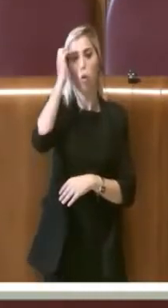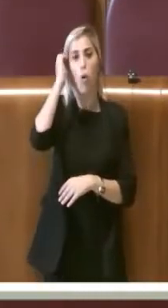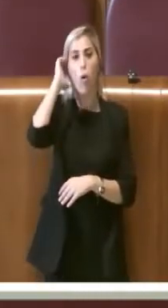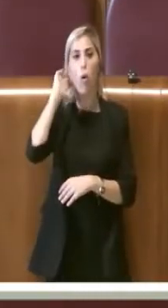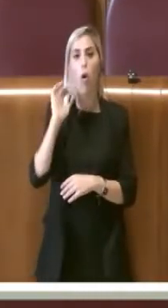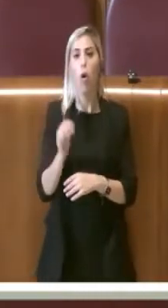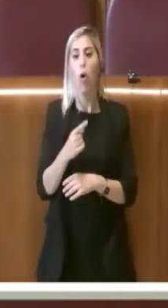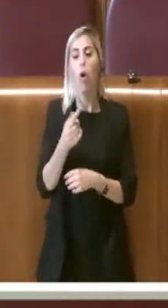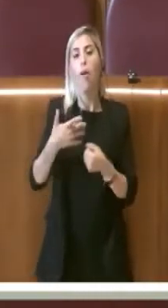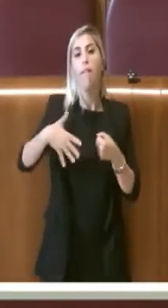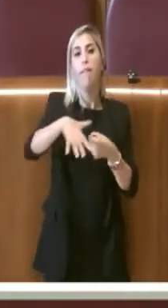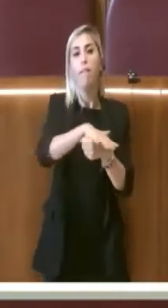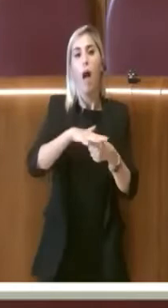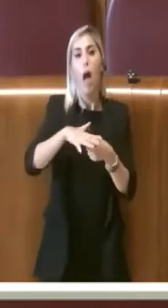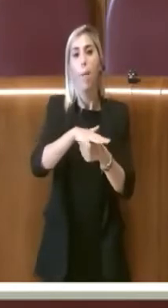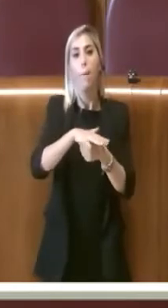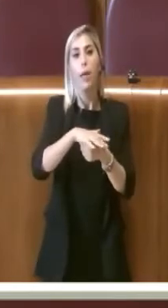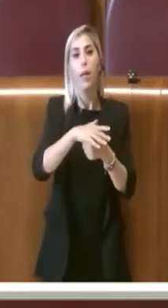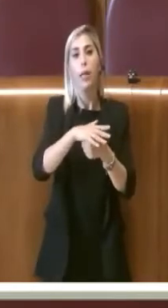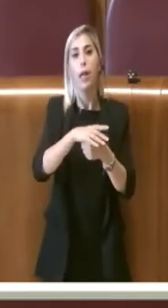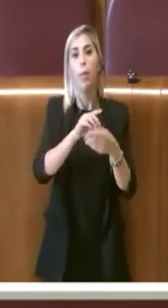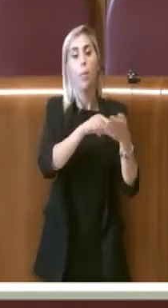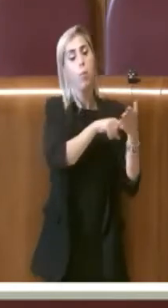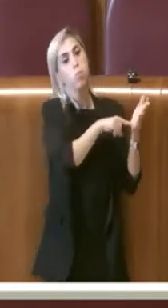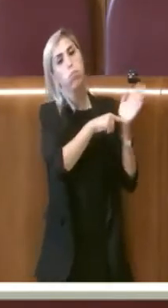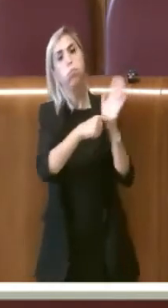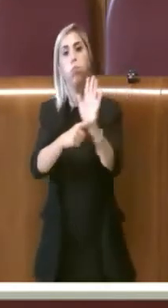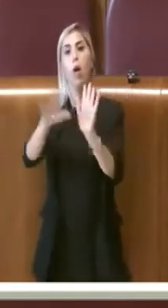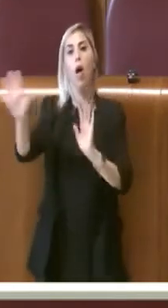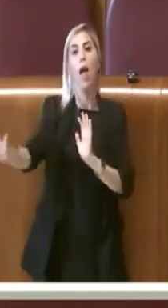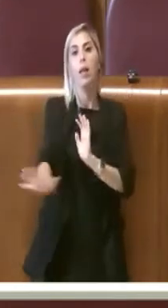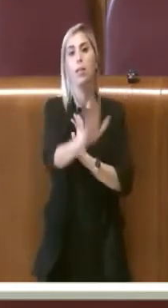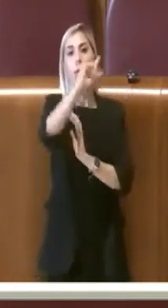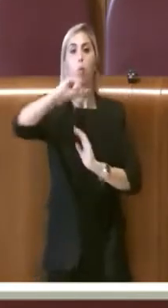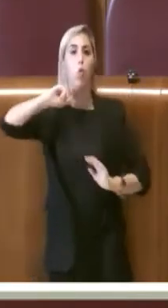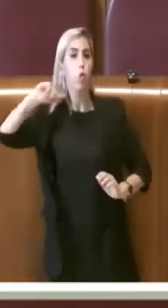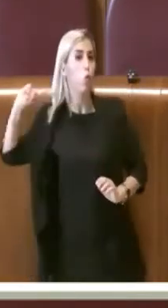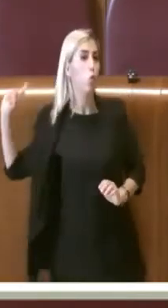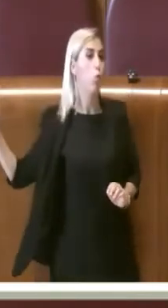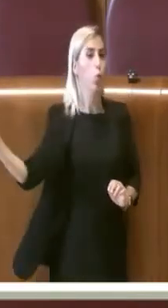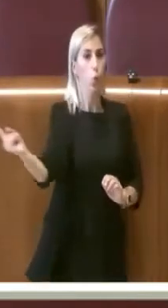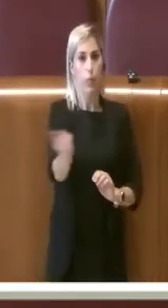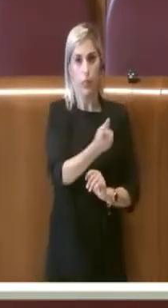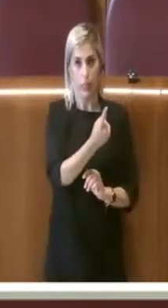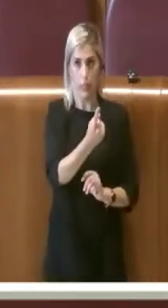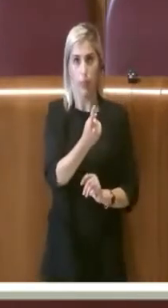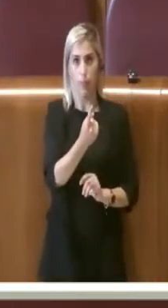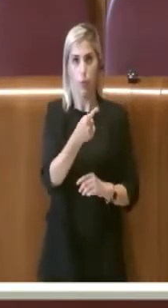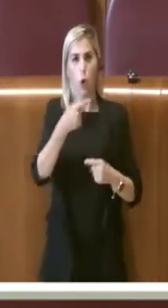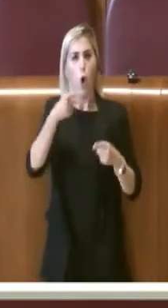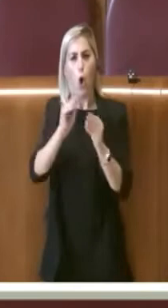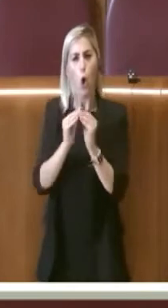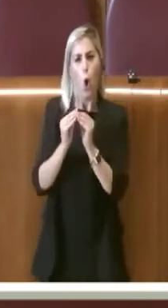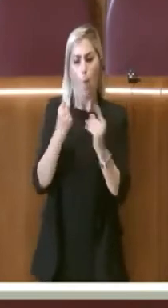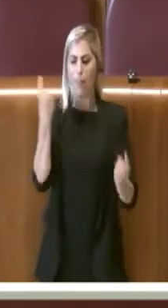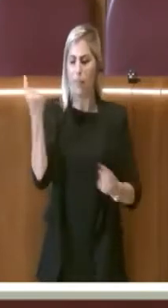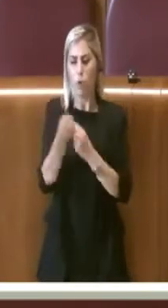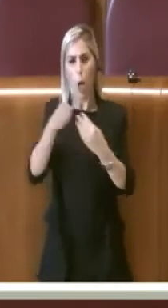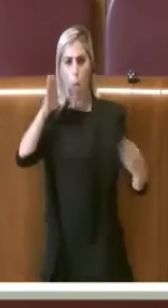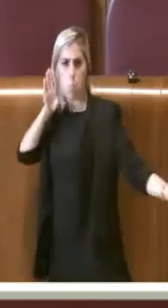una famiglia che è stata veramente un esempio per tutti noi. Come è stato affrontato questo